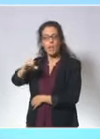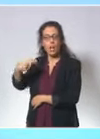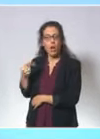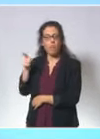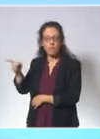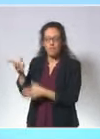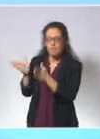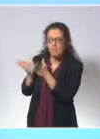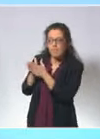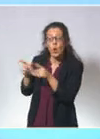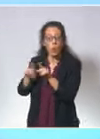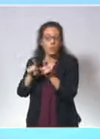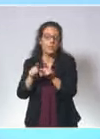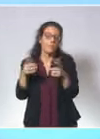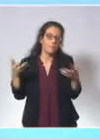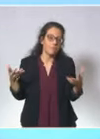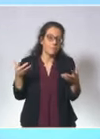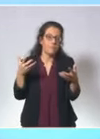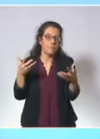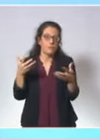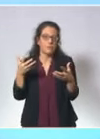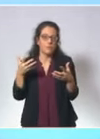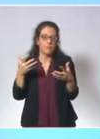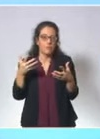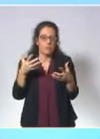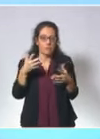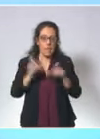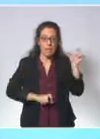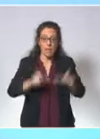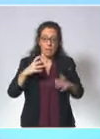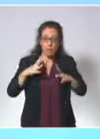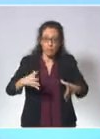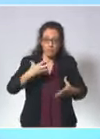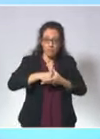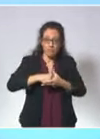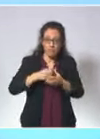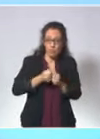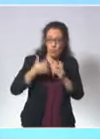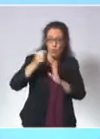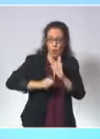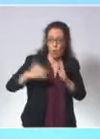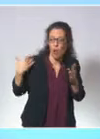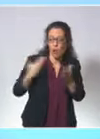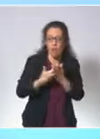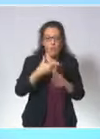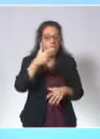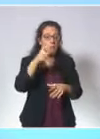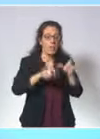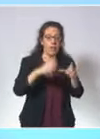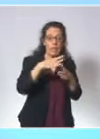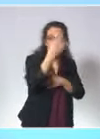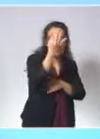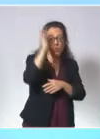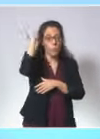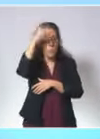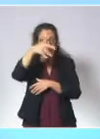en concertation avec tous ceux qui font cette campagne depuis de longs mois, élus professionnels de santé, sapeurs